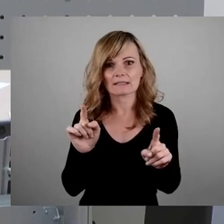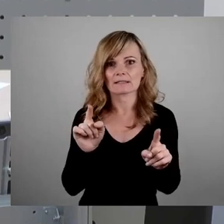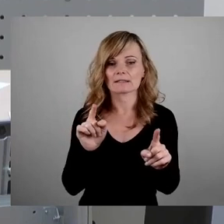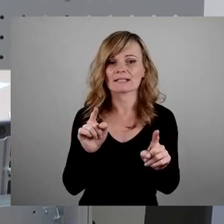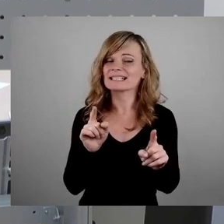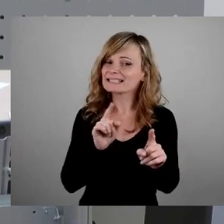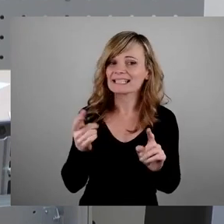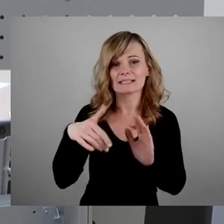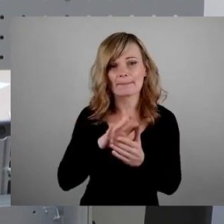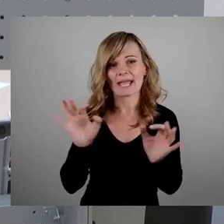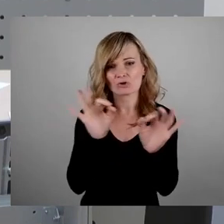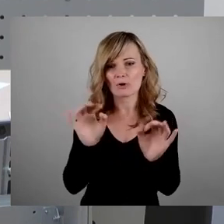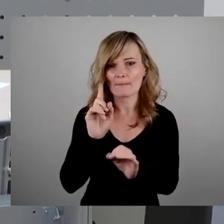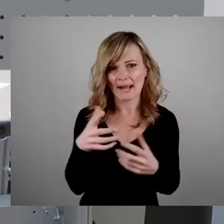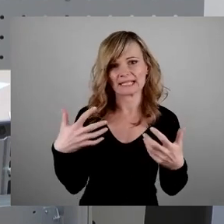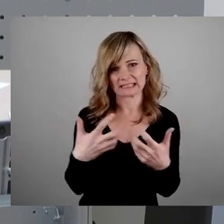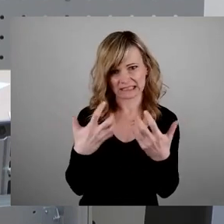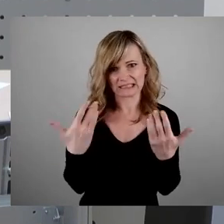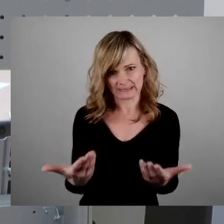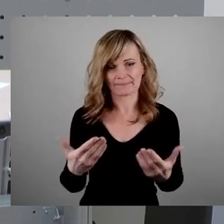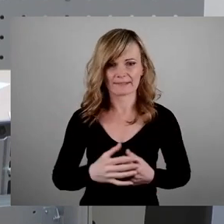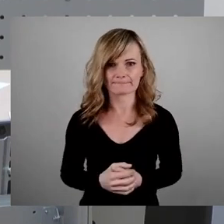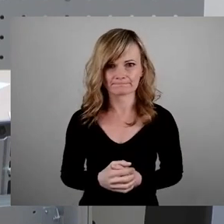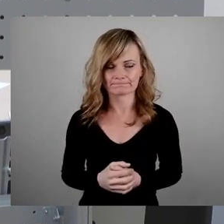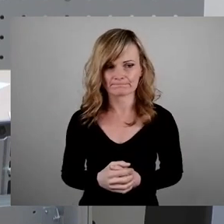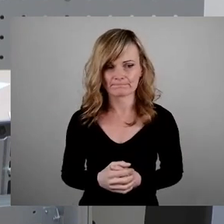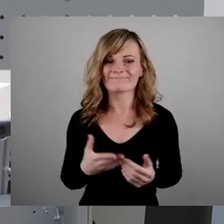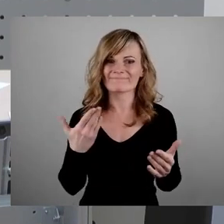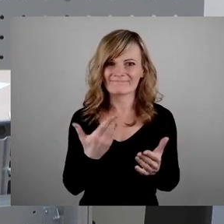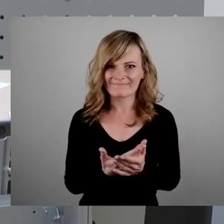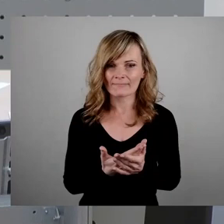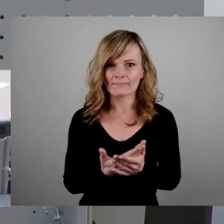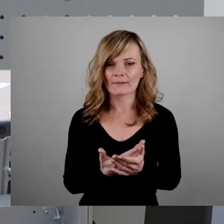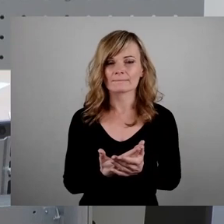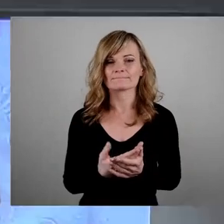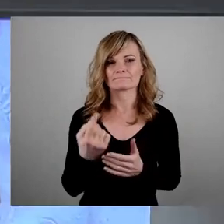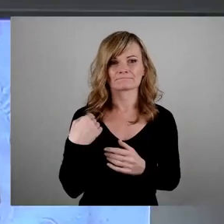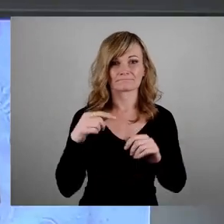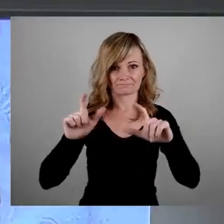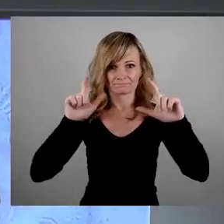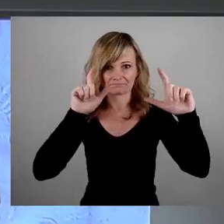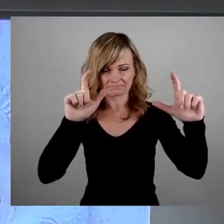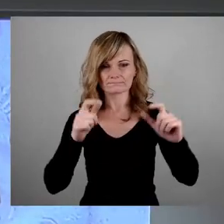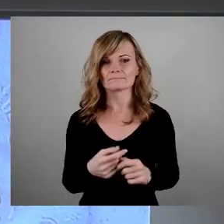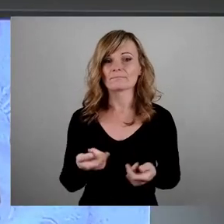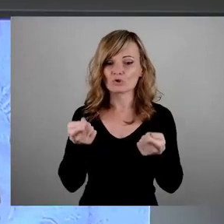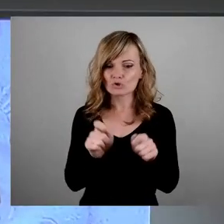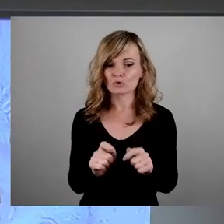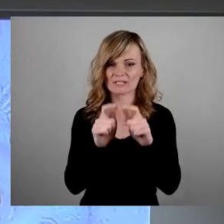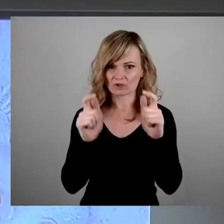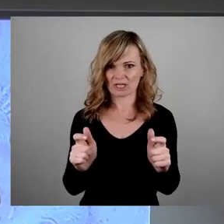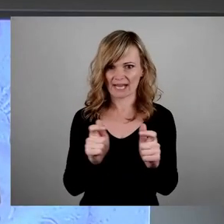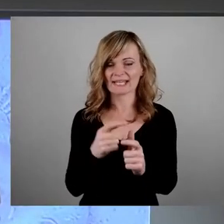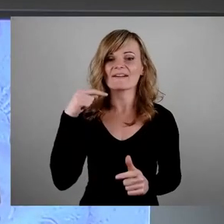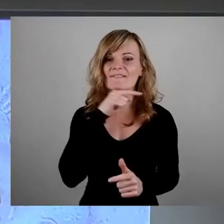als den Krieg gibt. Ich habe ihn diesen Schlussstein hier hinten einblenden lassen. Er ist von der Weißen Gasse. der diese